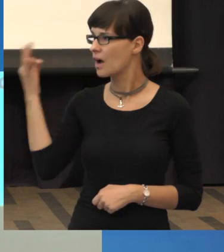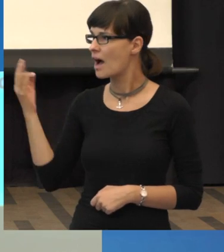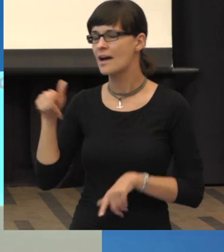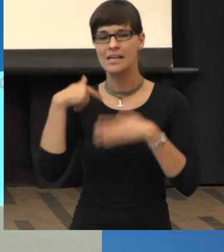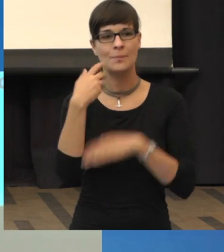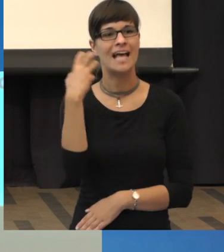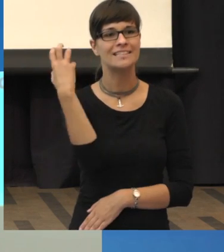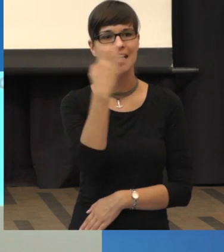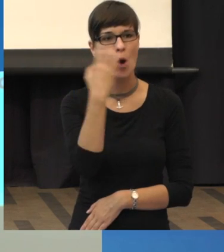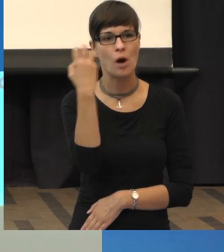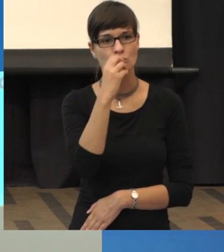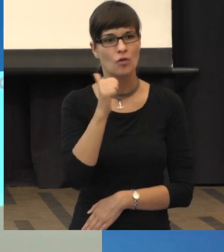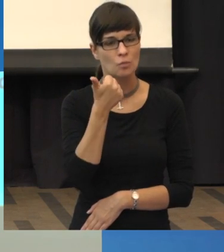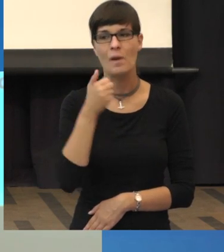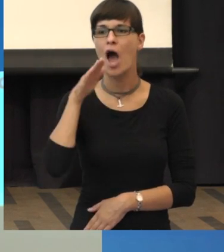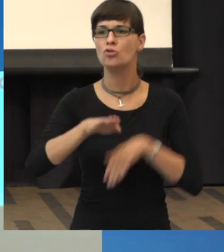-Therapie?